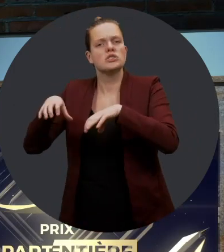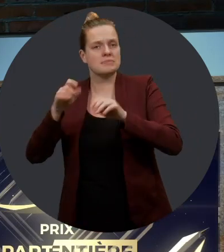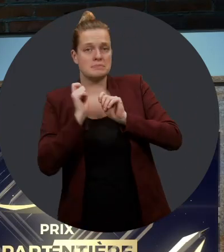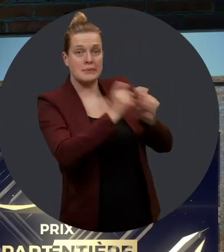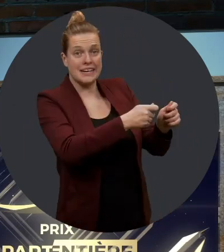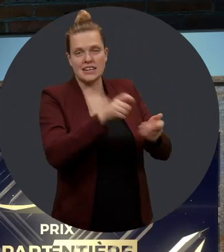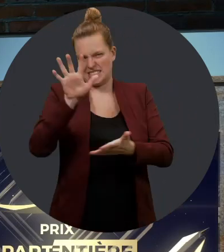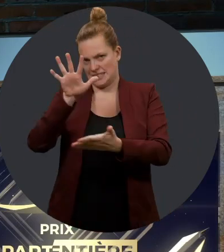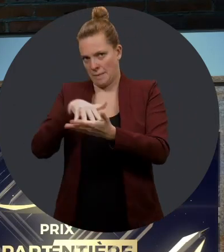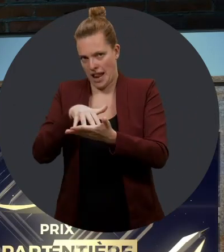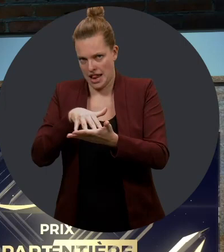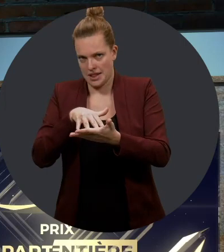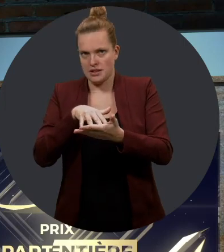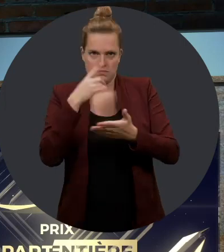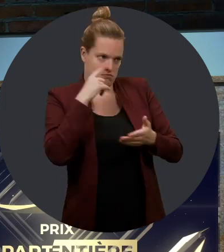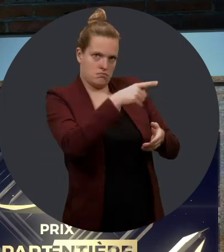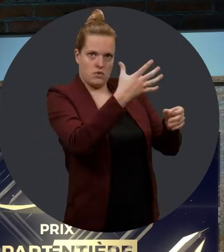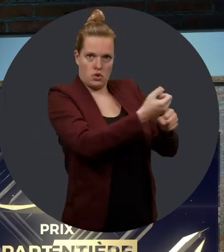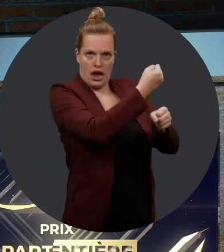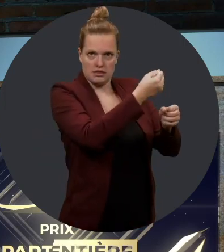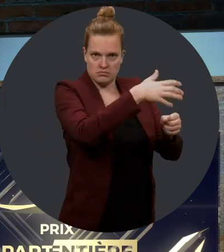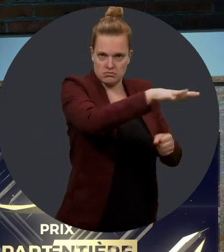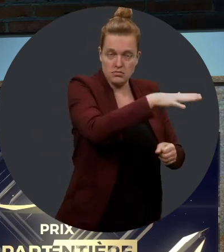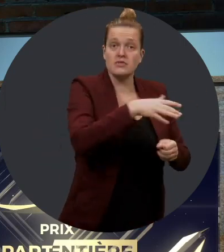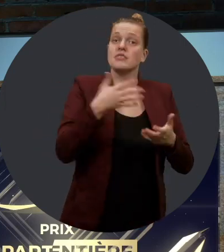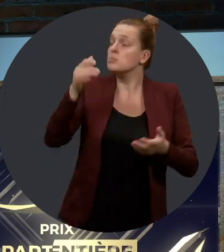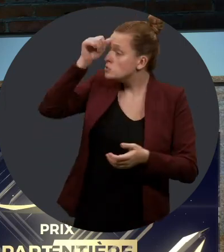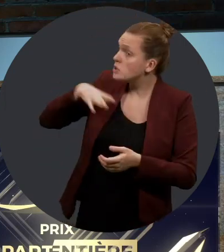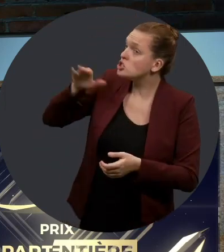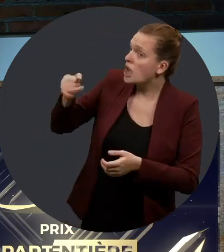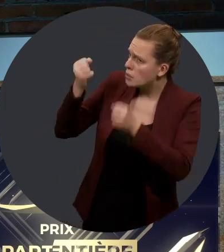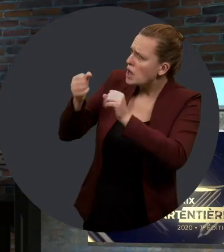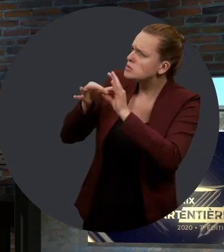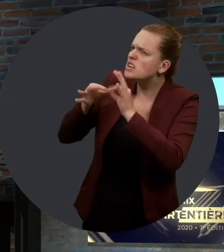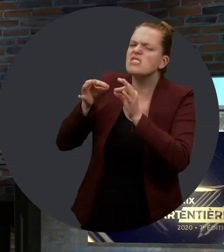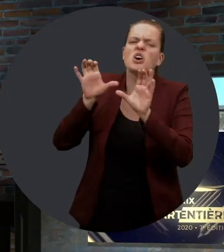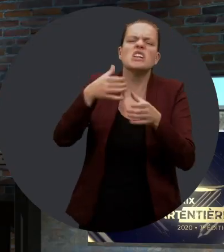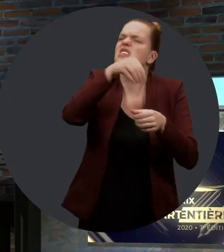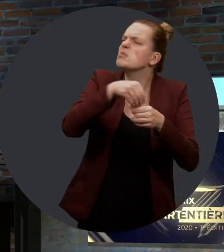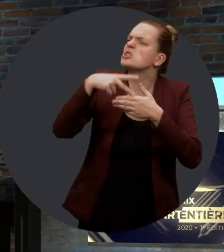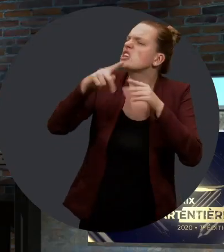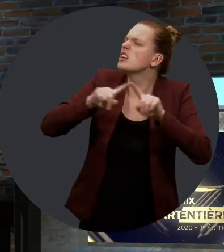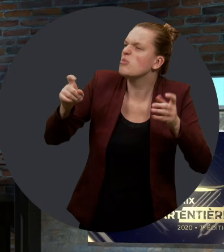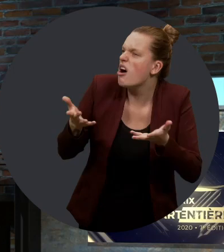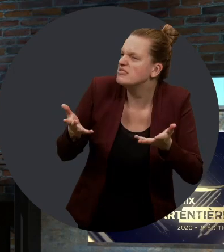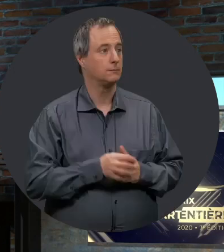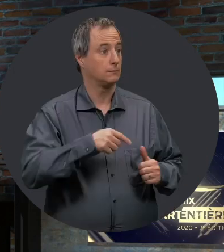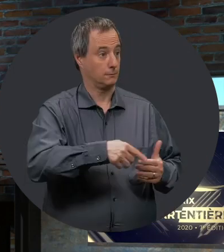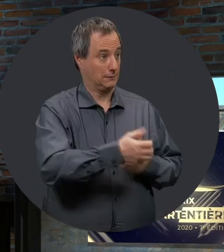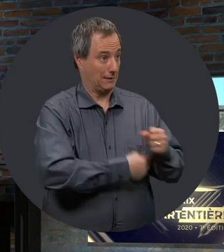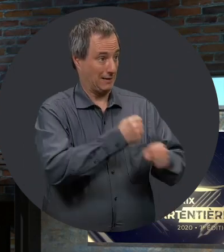sera octroyée aux lauréats ou à la lauréate. Alors, M. Jean, pouvez-vous nous parler des projets qui ont été soumis dans cette catégorie?